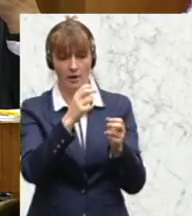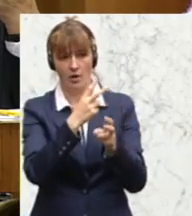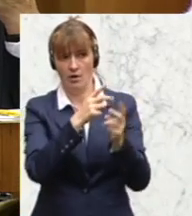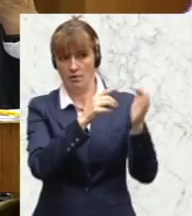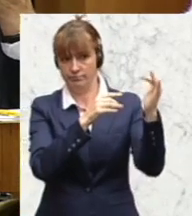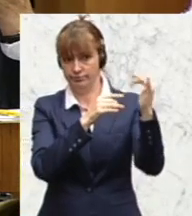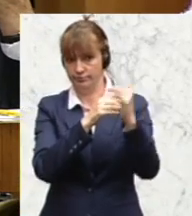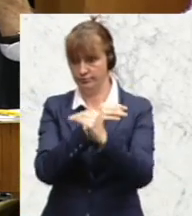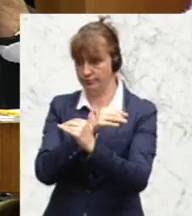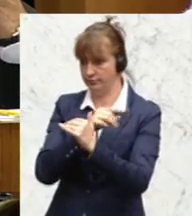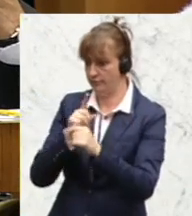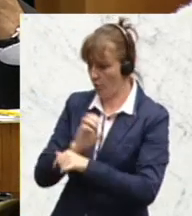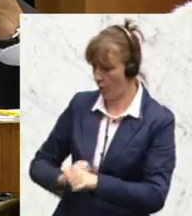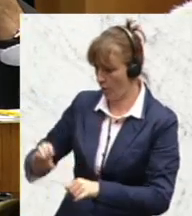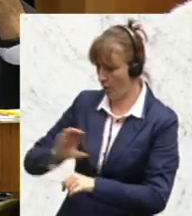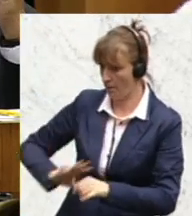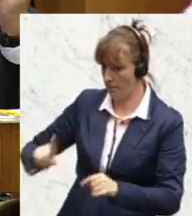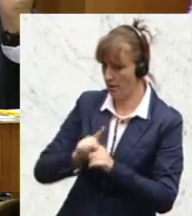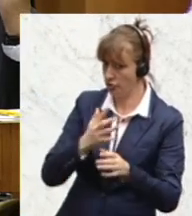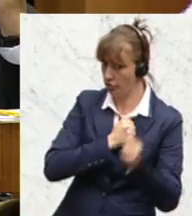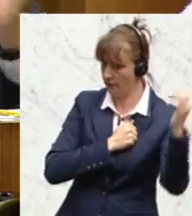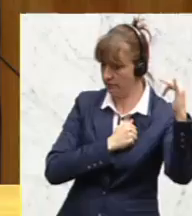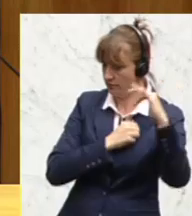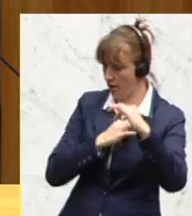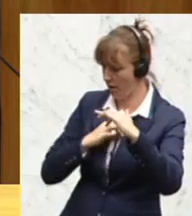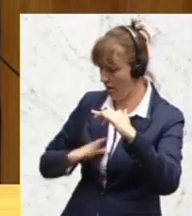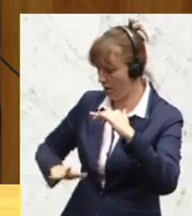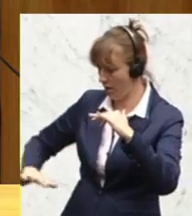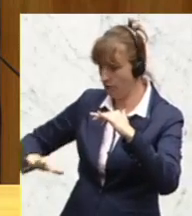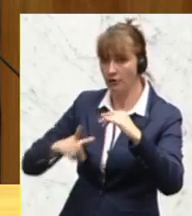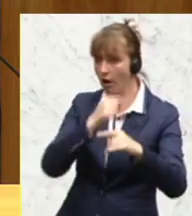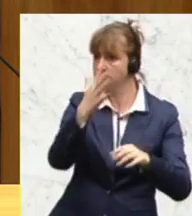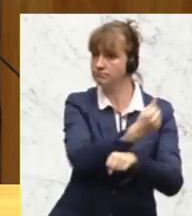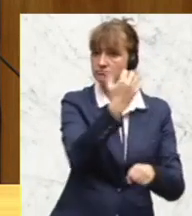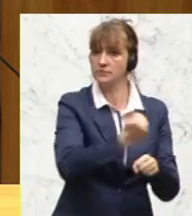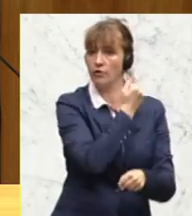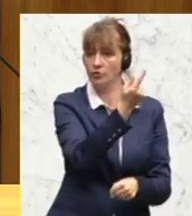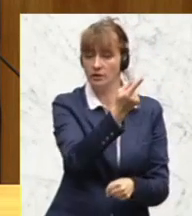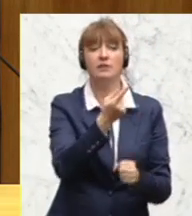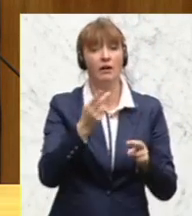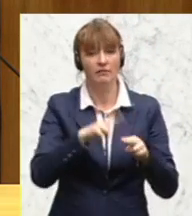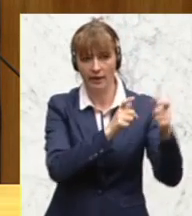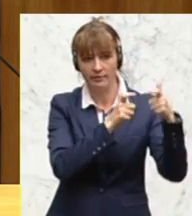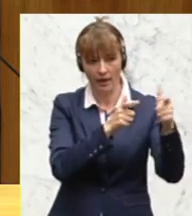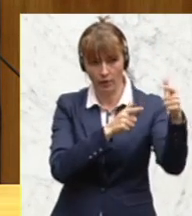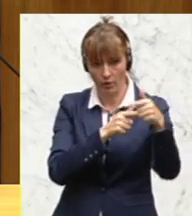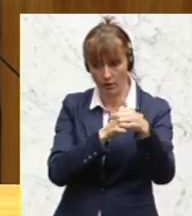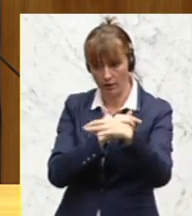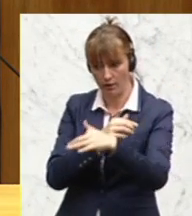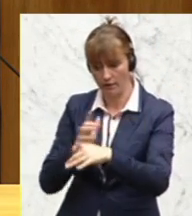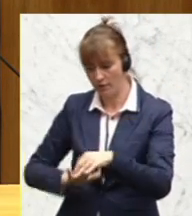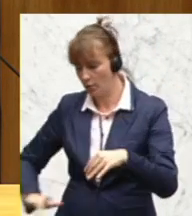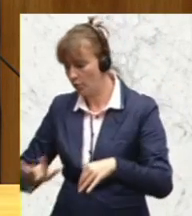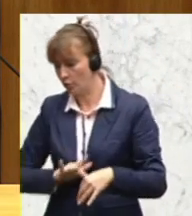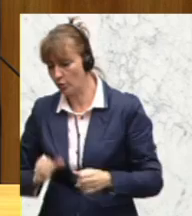Europa ein Klima der Angst und des Schreckens zu verbreiten, dann war er erfolgreich. Wenn es dem Terror gelingt, dass wir unsere Grund